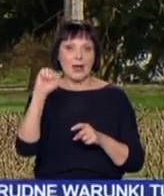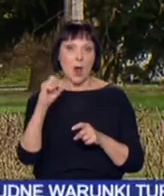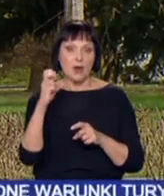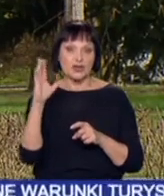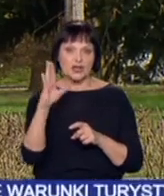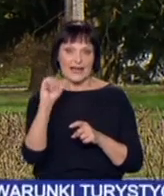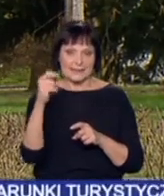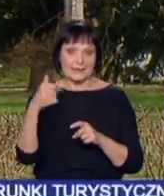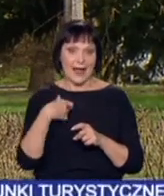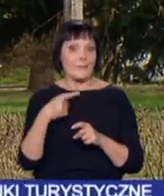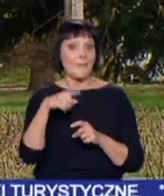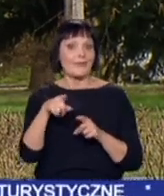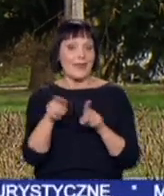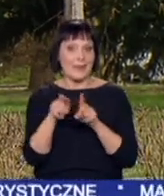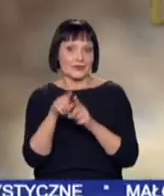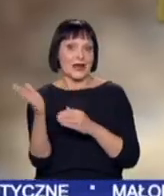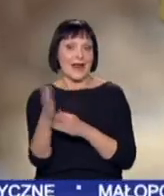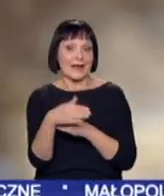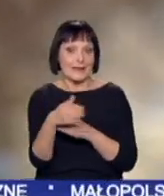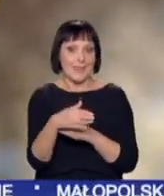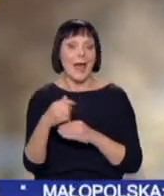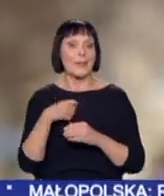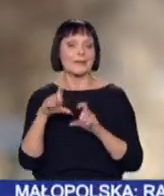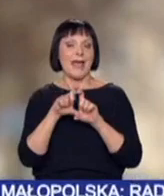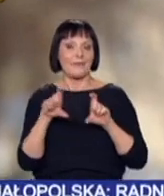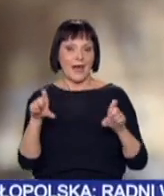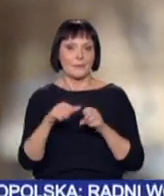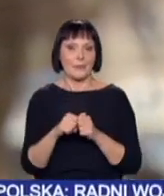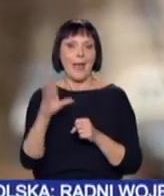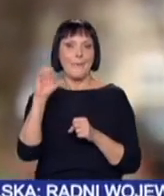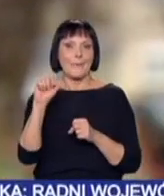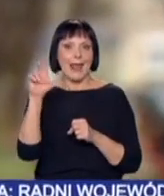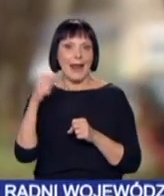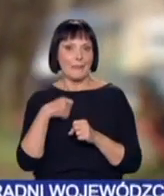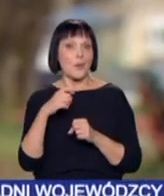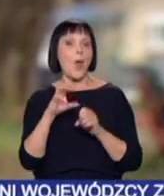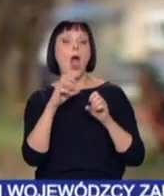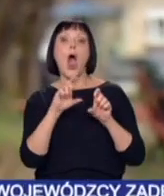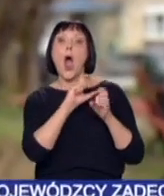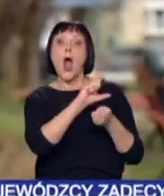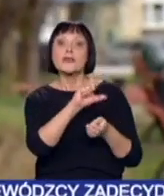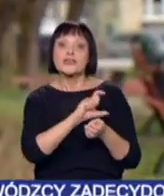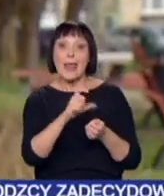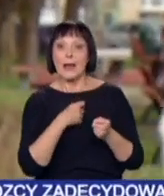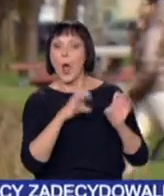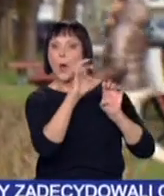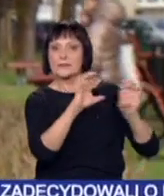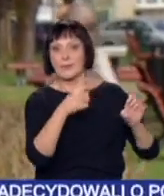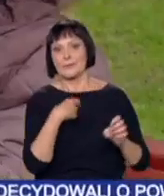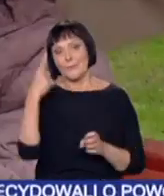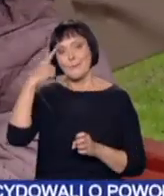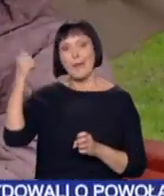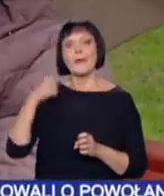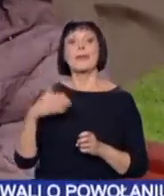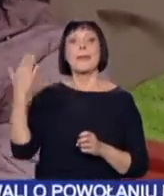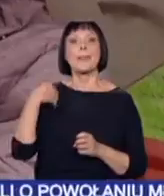Słoneczne ma swoją rybę, czyli akwarium Biesława Bielaka. Miały zdobić osiedla dziś są pamiątkami po czasach PRL